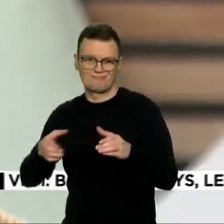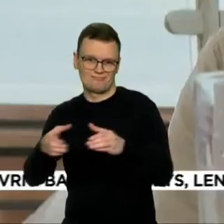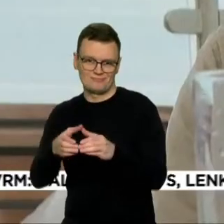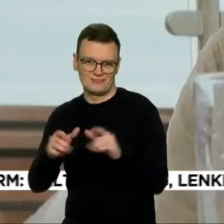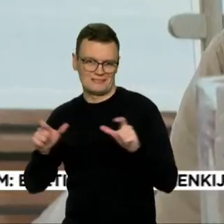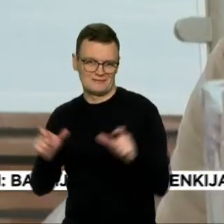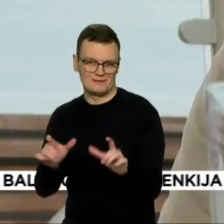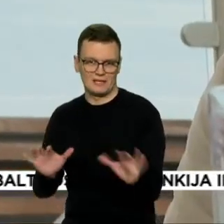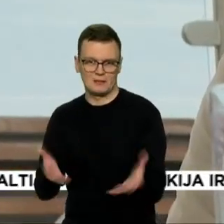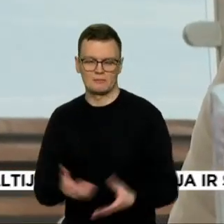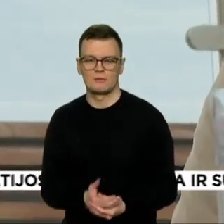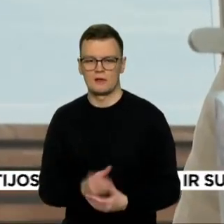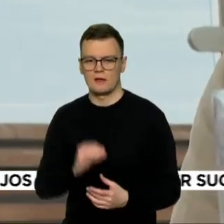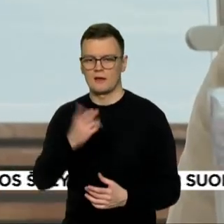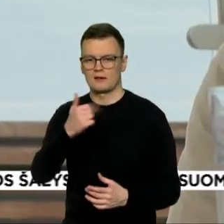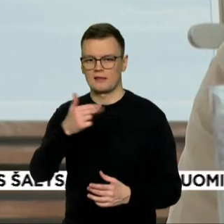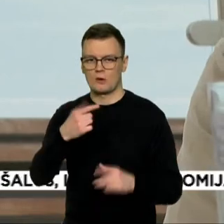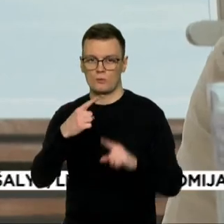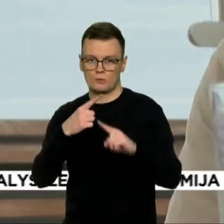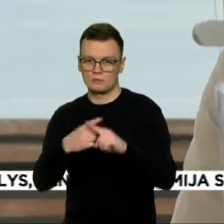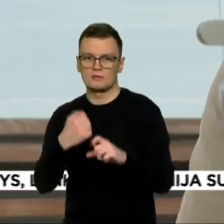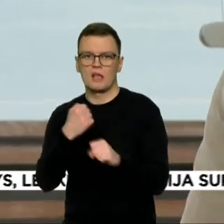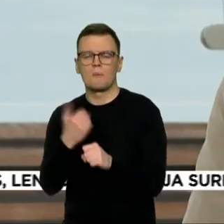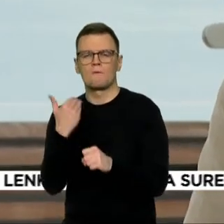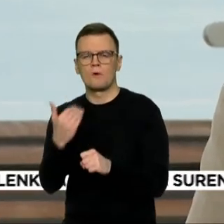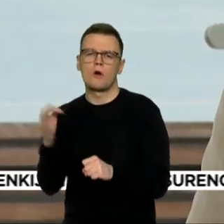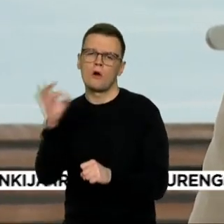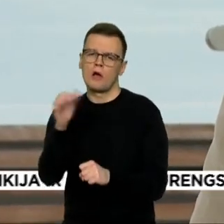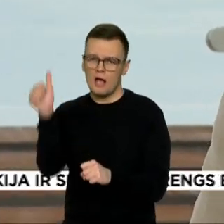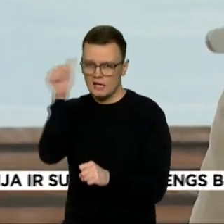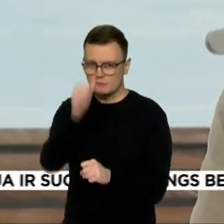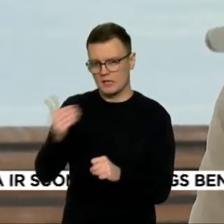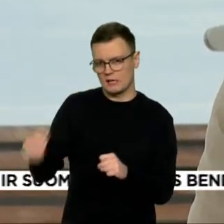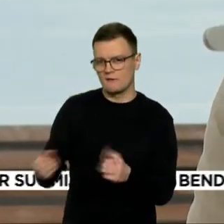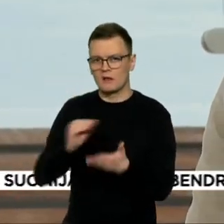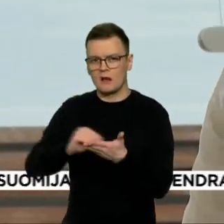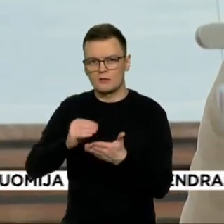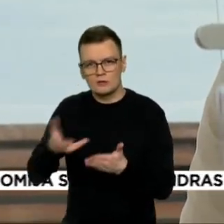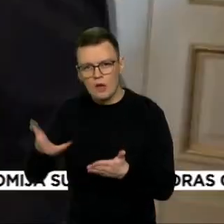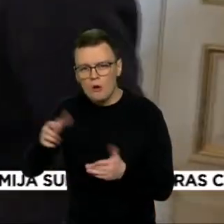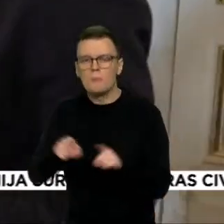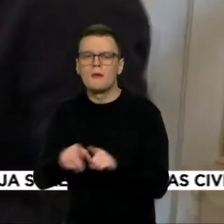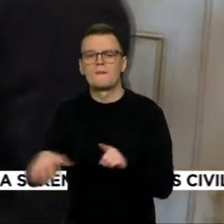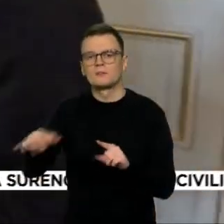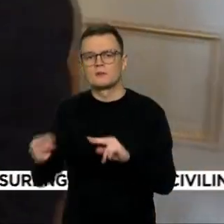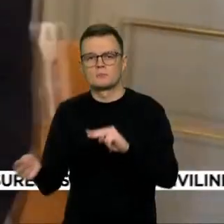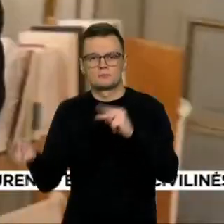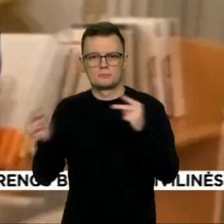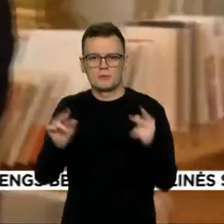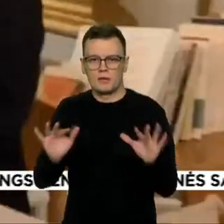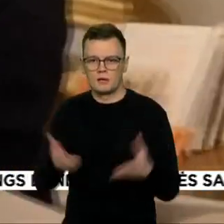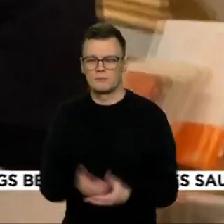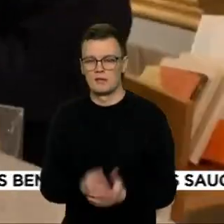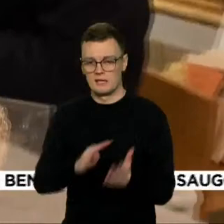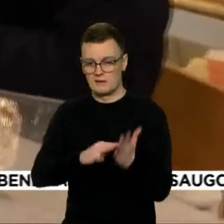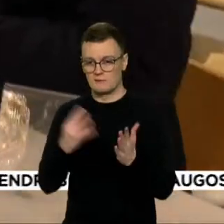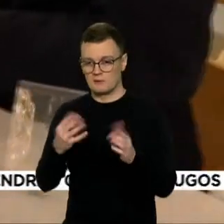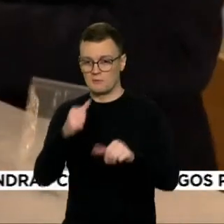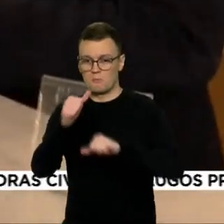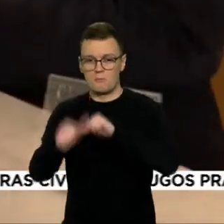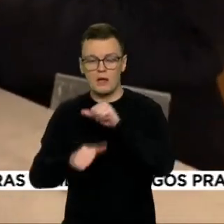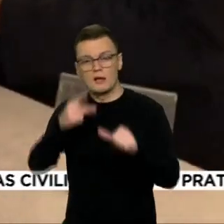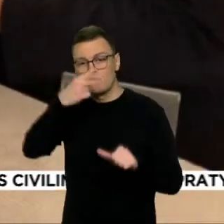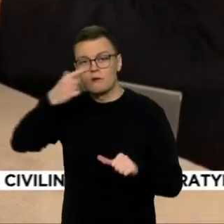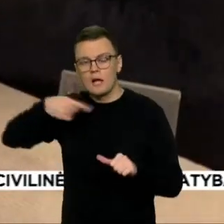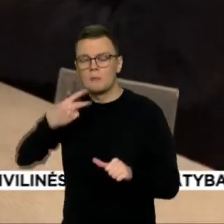darbai daugiausiai autopiografiniai. Juose nagrinėjime visuomenės pokyčiai. 94-aisiais lietuvių kalba. Vienu rinkiniu išleistos dviejos